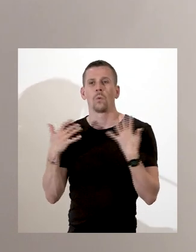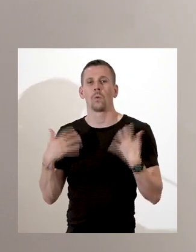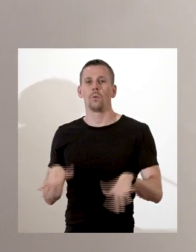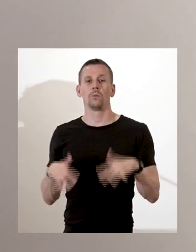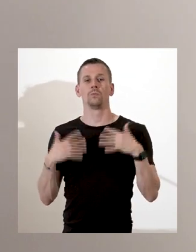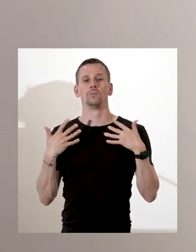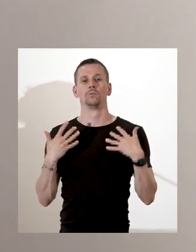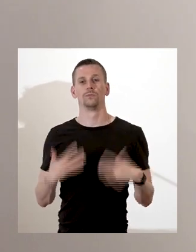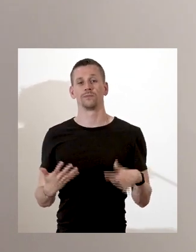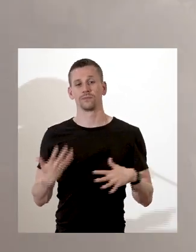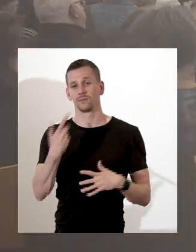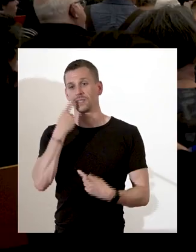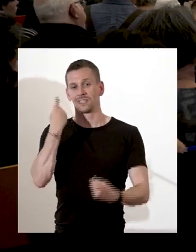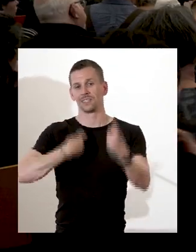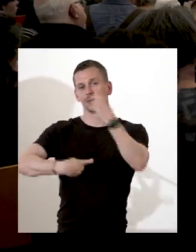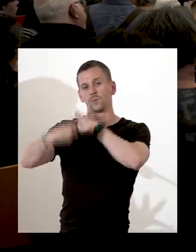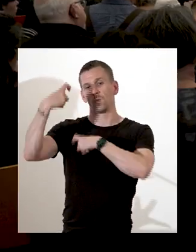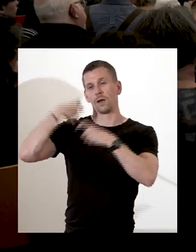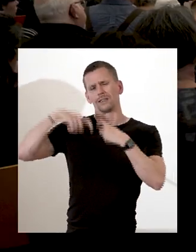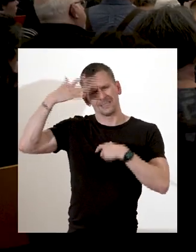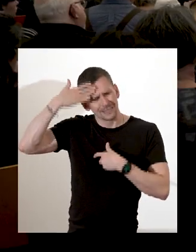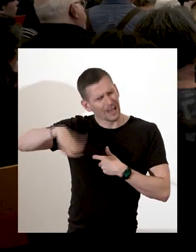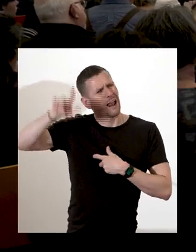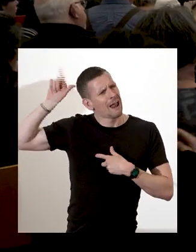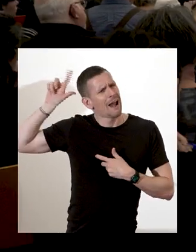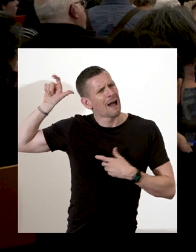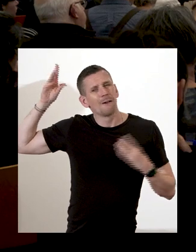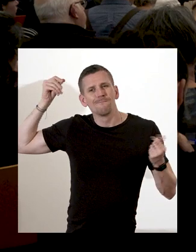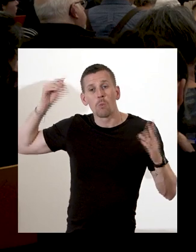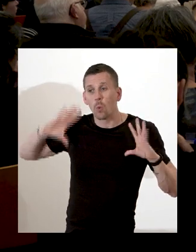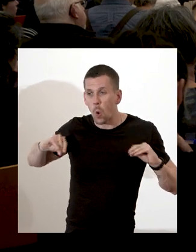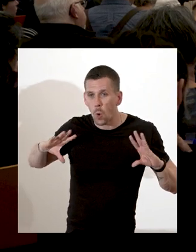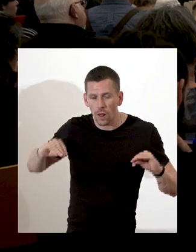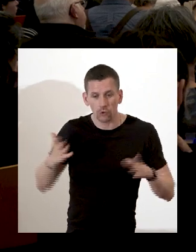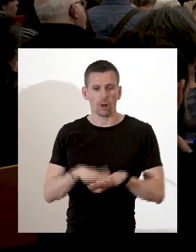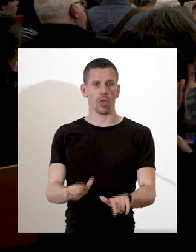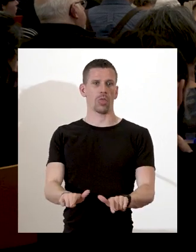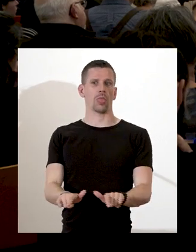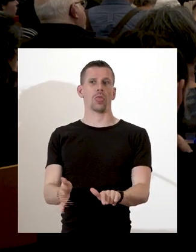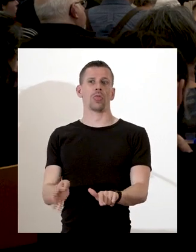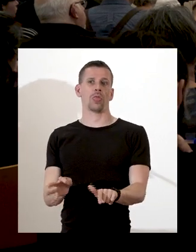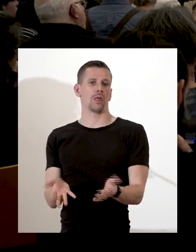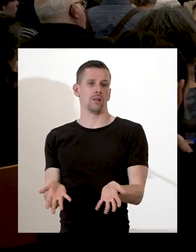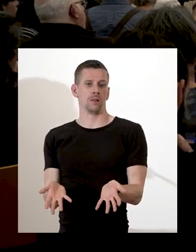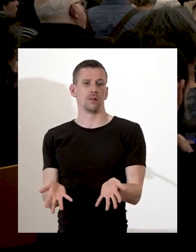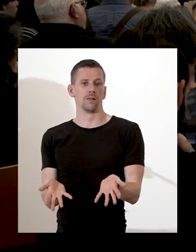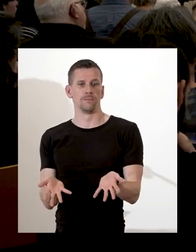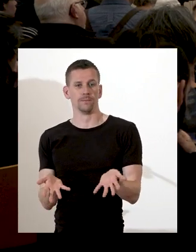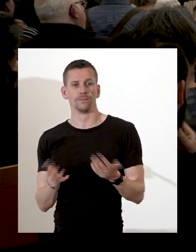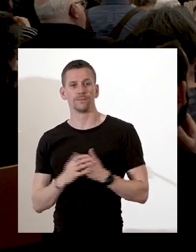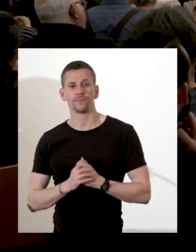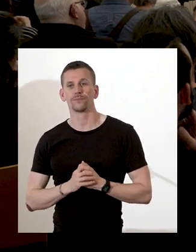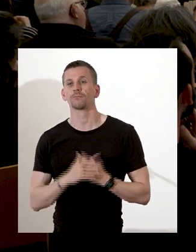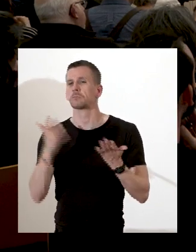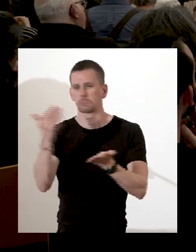chose de complètement ignoré. Je vais revenir un petit peu sur ce passé esclavagiste. Les premiers captifs africains arrivent dès les années